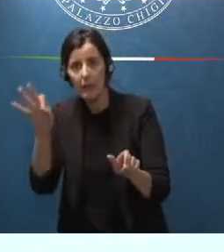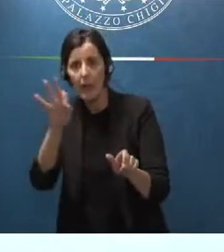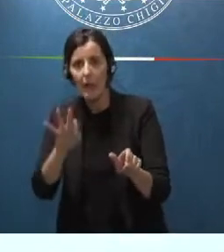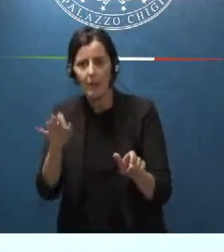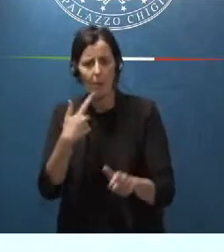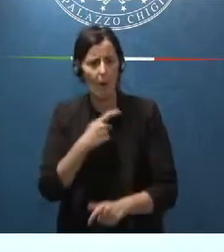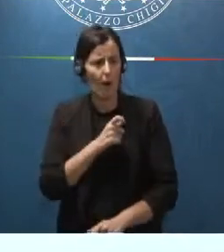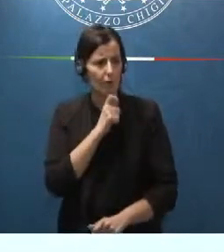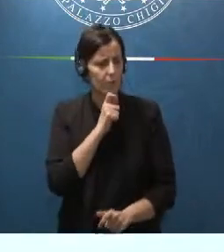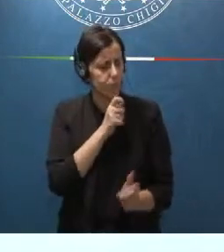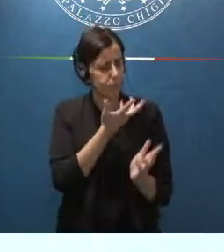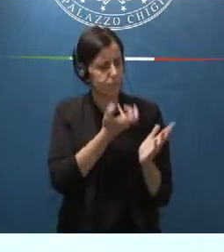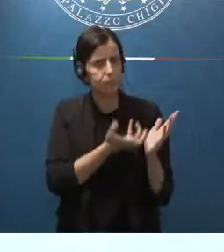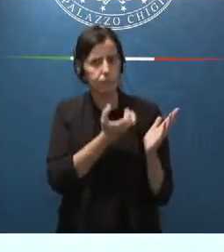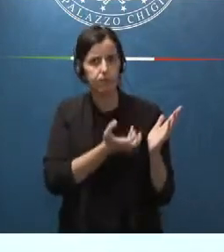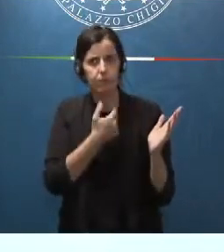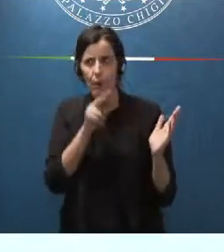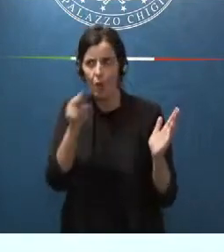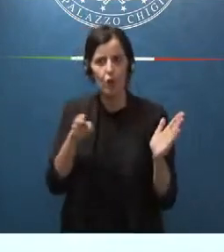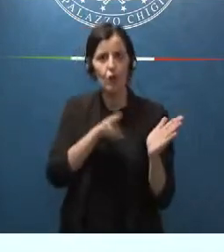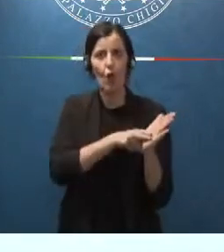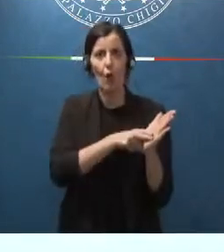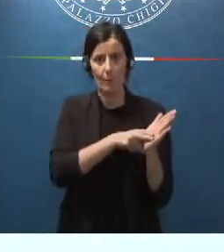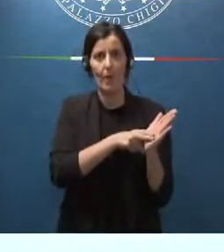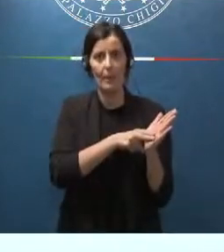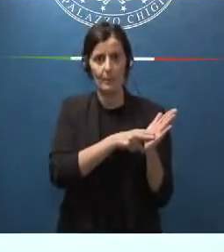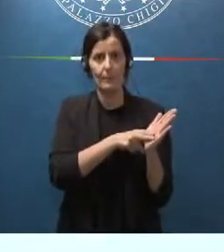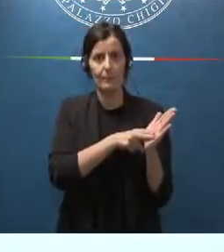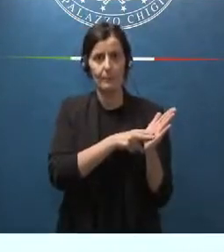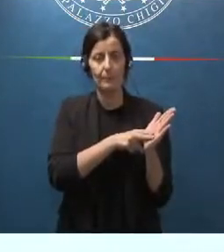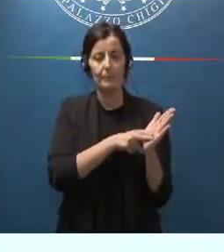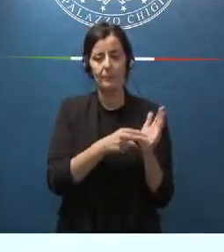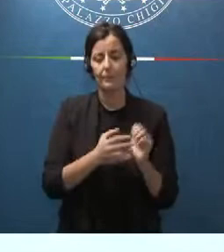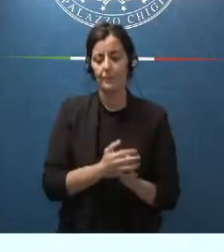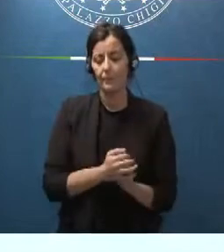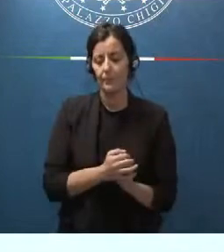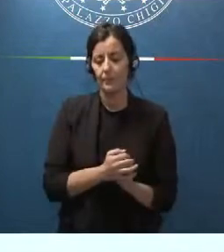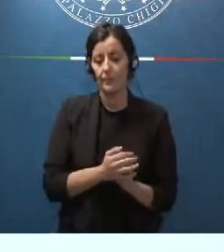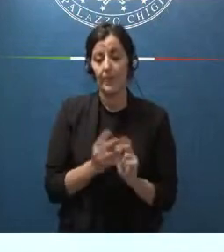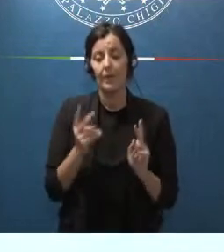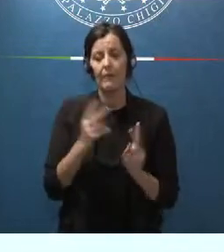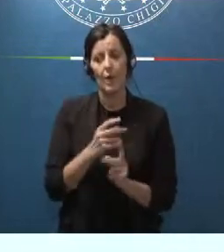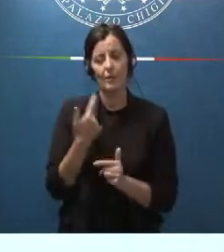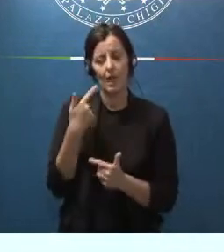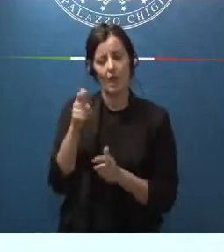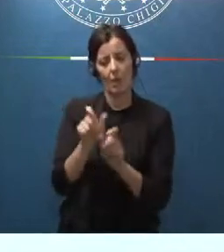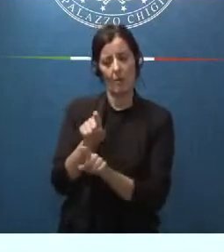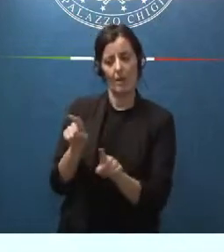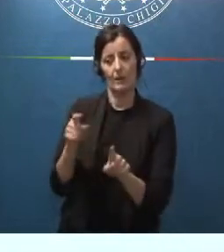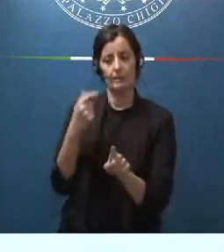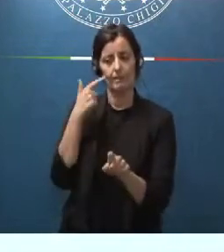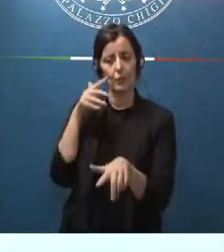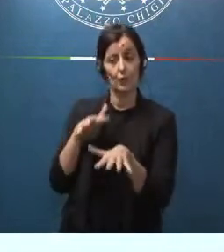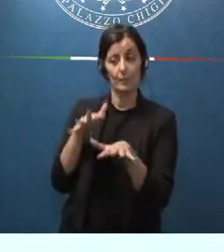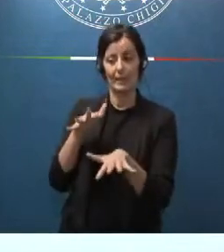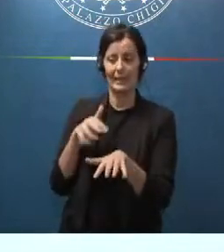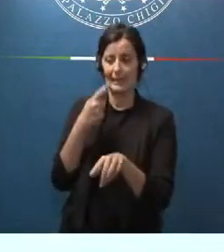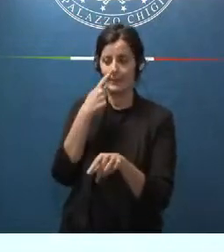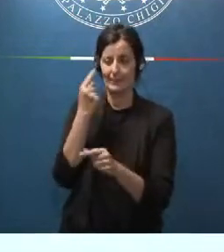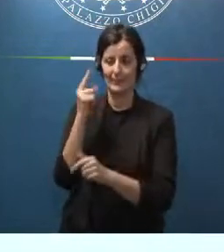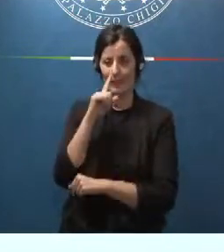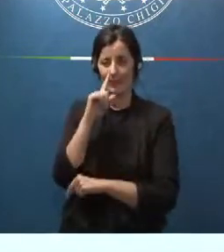conversazioni di persone intercettate, le quali peraltro, se sono sospettate di essere dei malandrini,